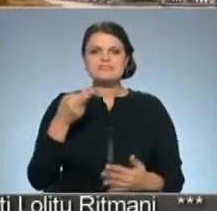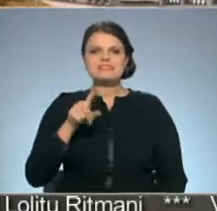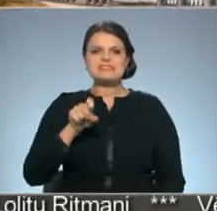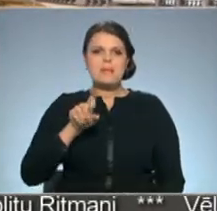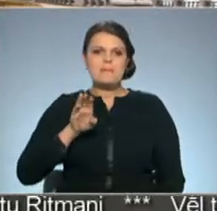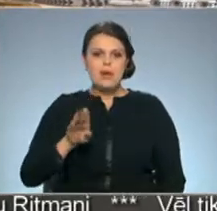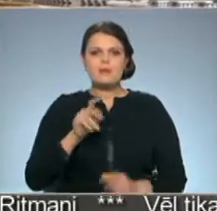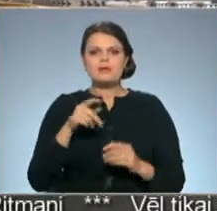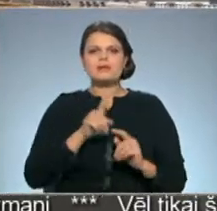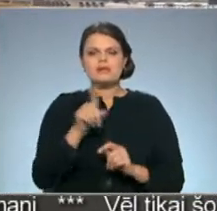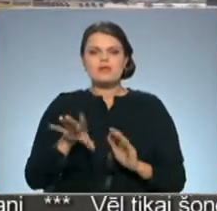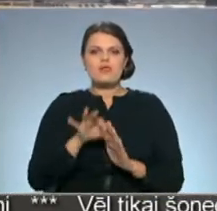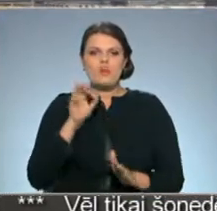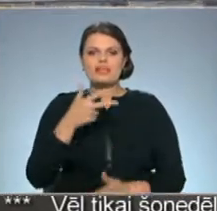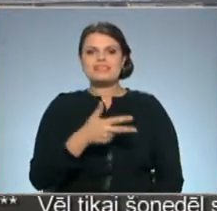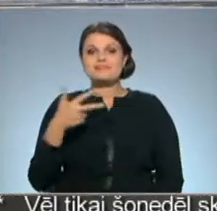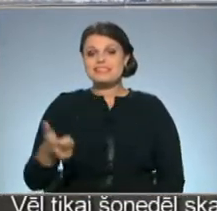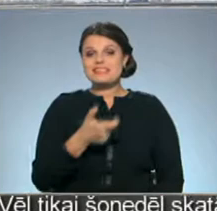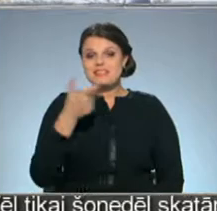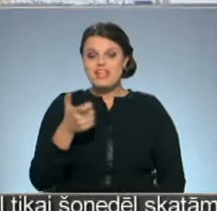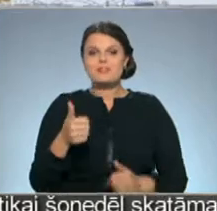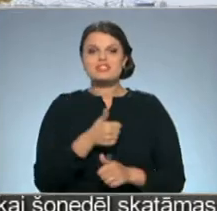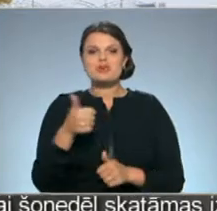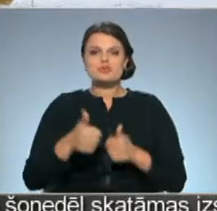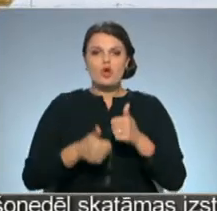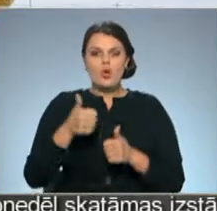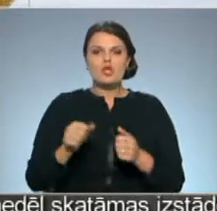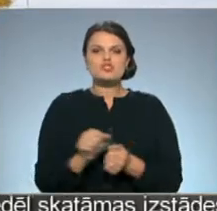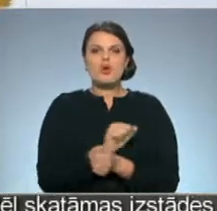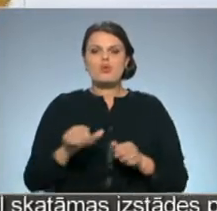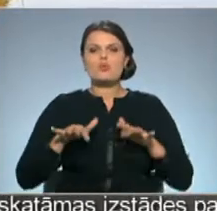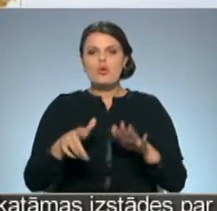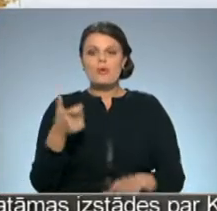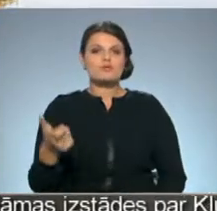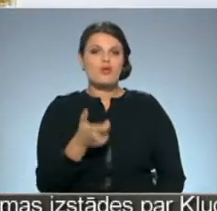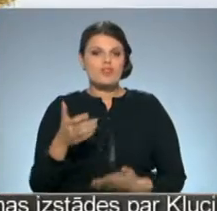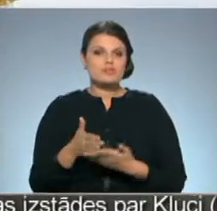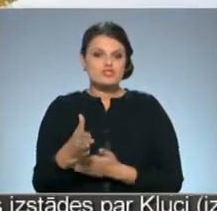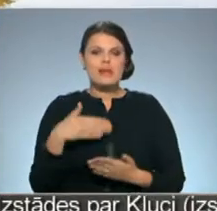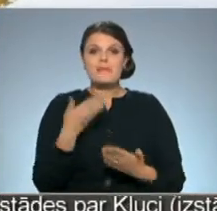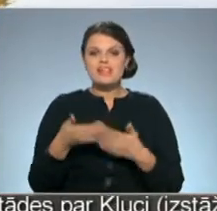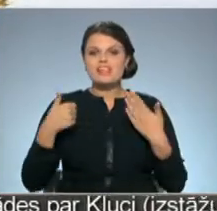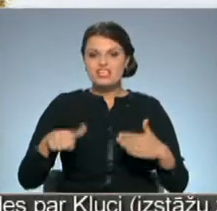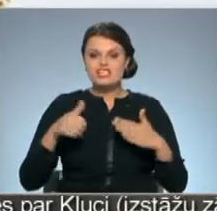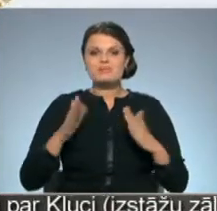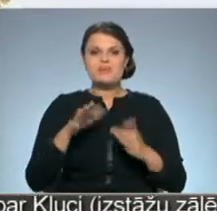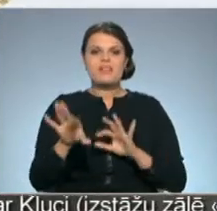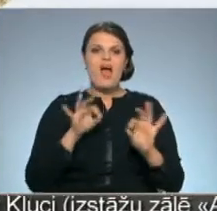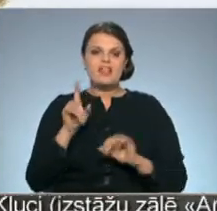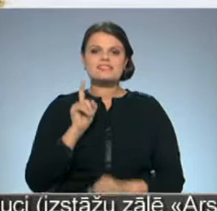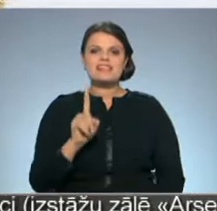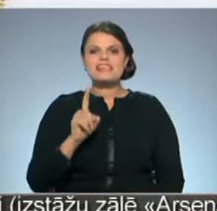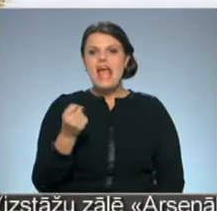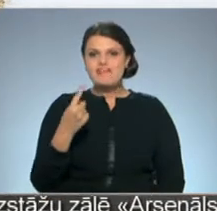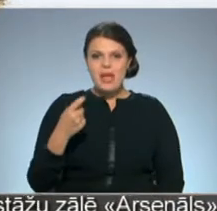nominēts 33 films. Īpaši liela konkurenci bijusi dokumentālo filmu žandrā, jo tika pieteikta 60, bet atlasītas vien